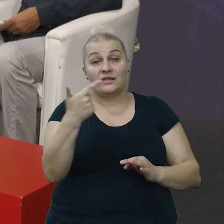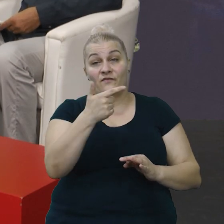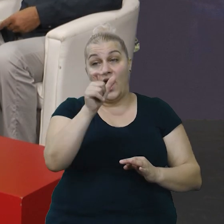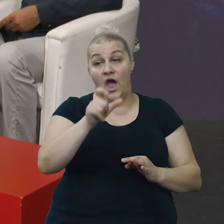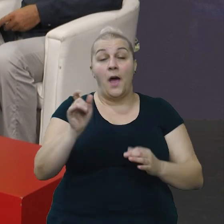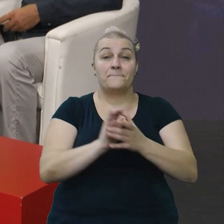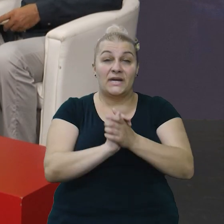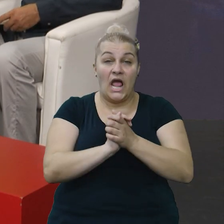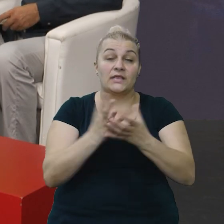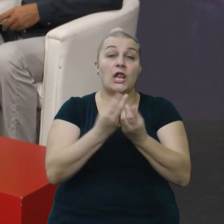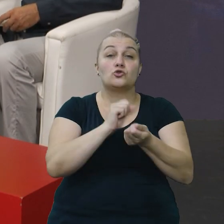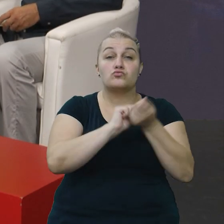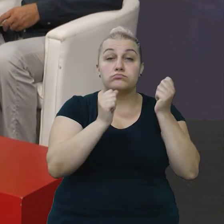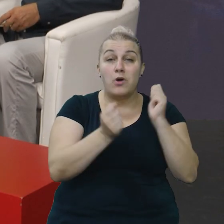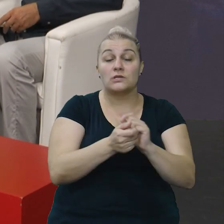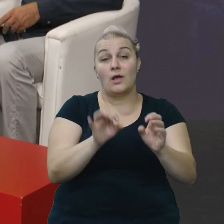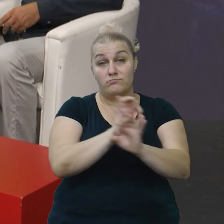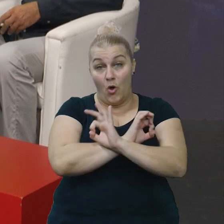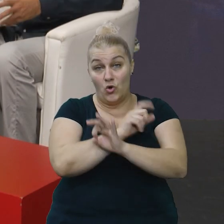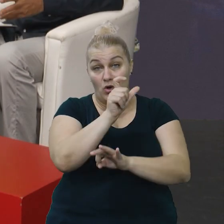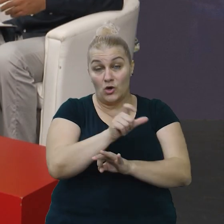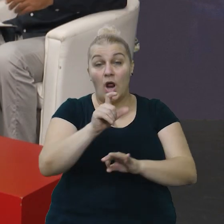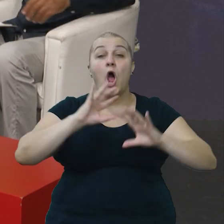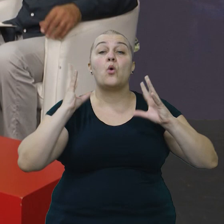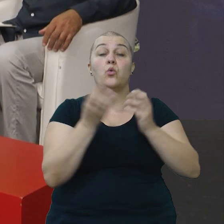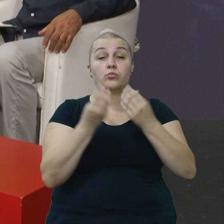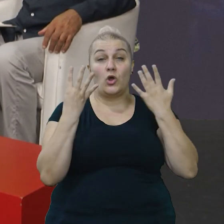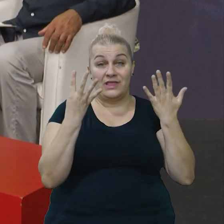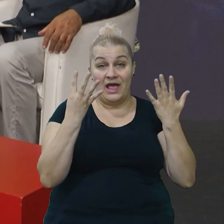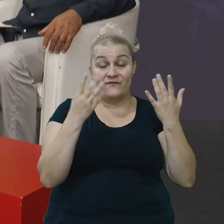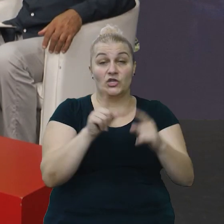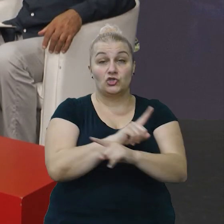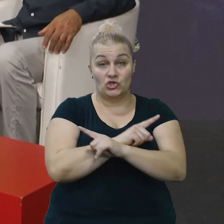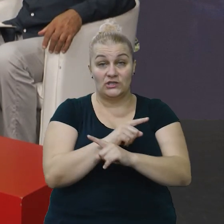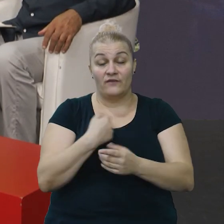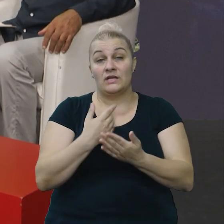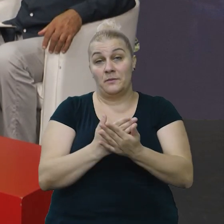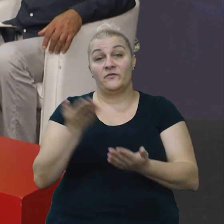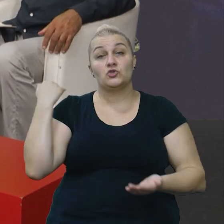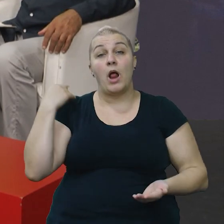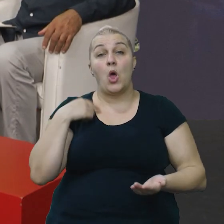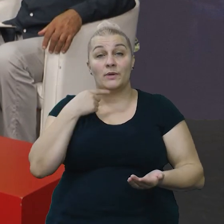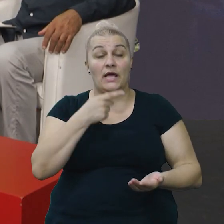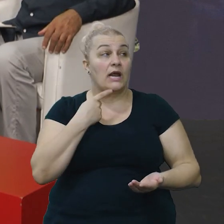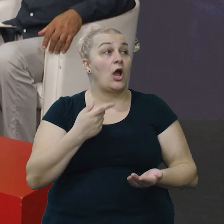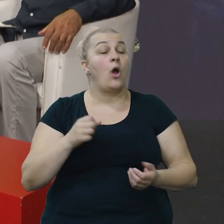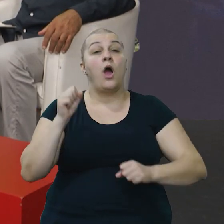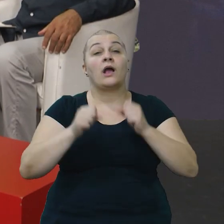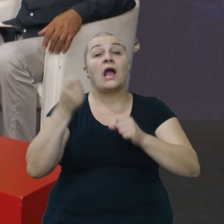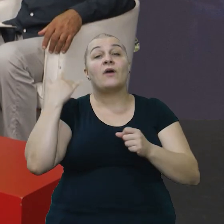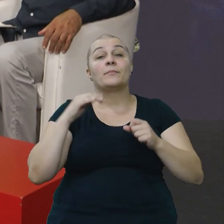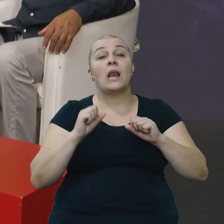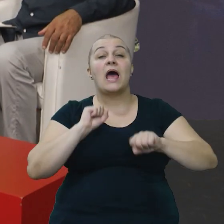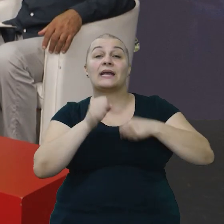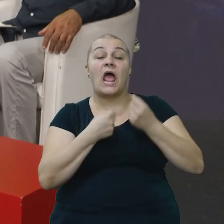prijatelja, poginula, sveukupno devete žrtava, rekao sam malo prije. Kakva je bila reakcija